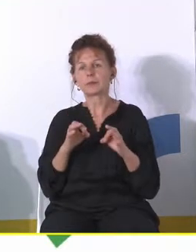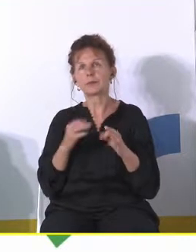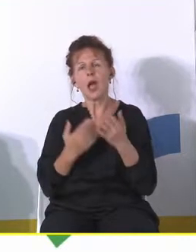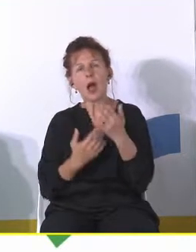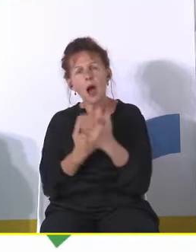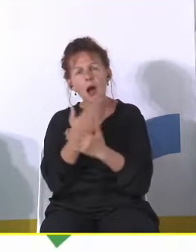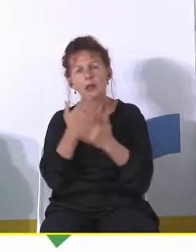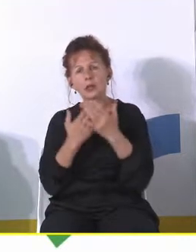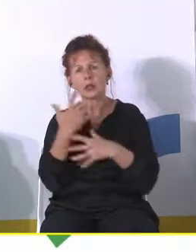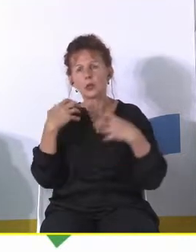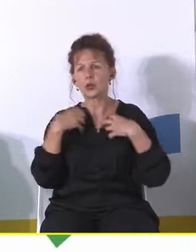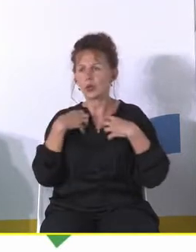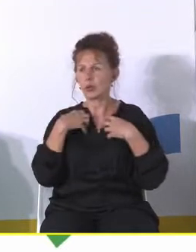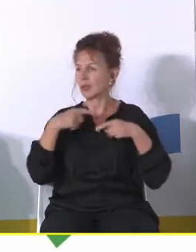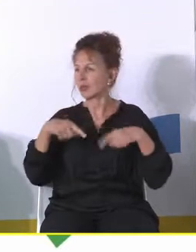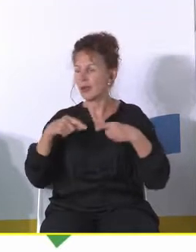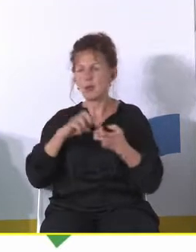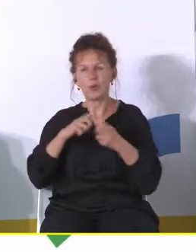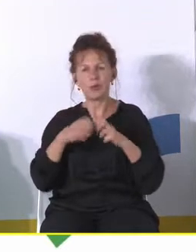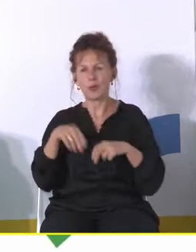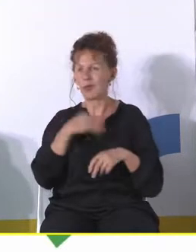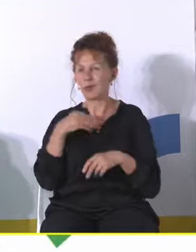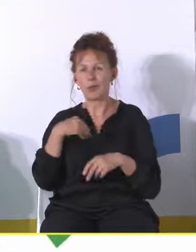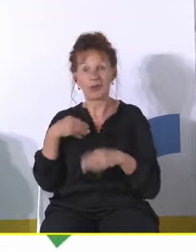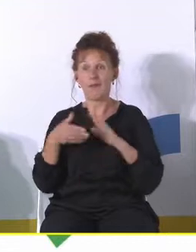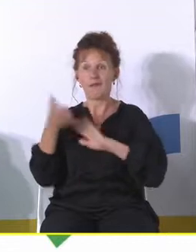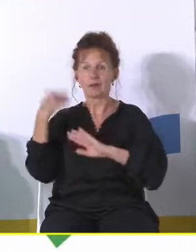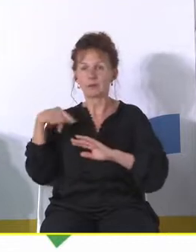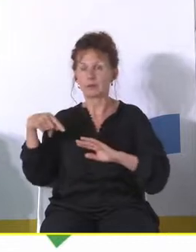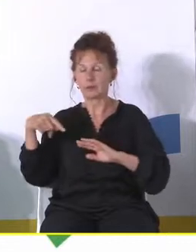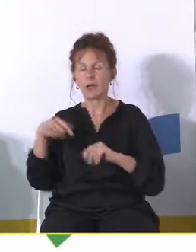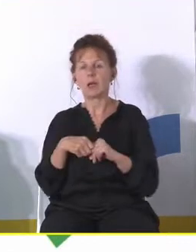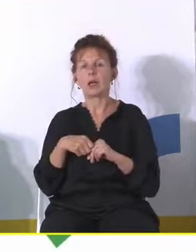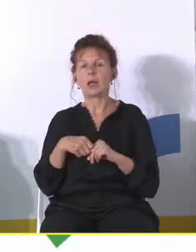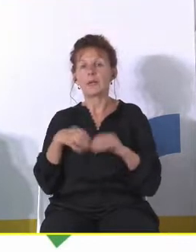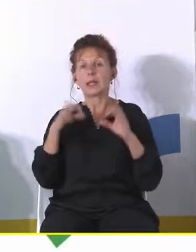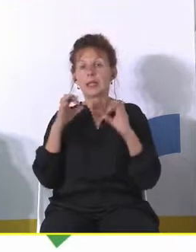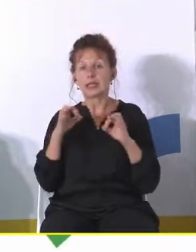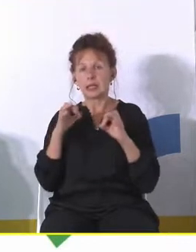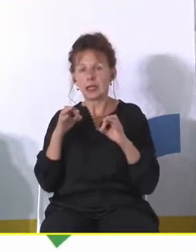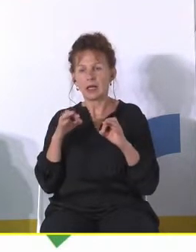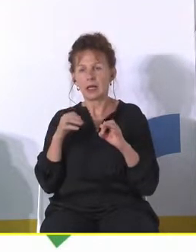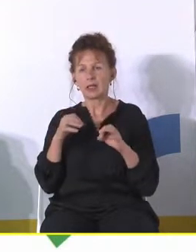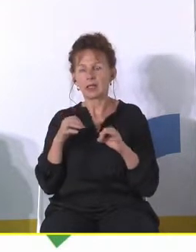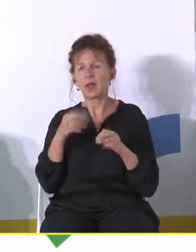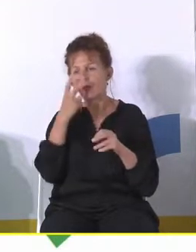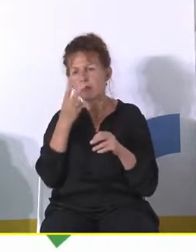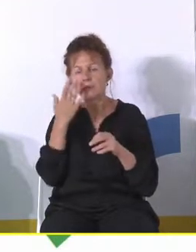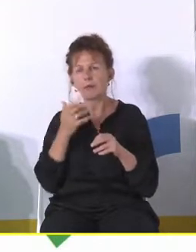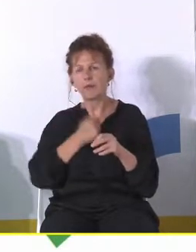dorastało i żyło w świecie, gdzie nie było tego problemu, w Polsce, tak? I to w demografii też bardzo dobrze widać, że